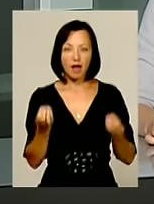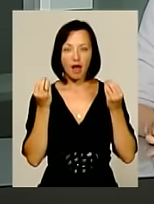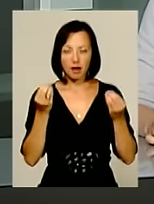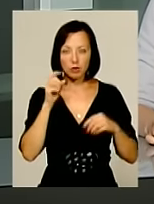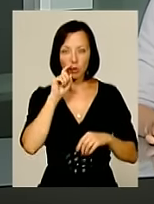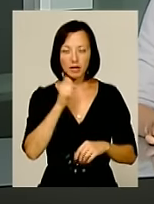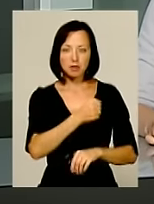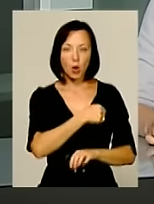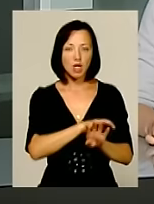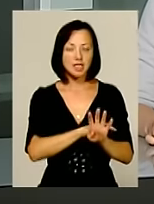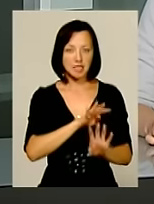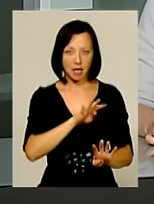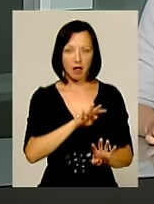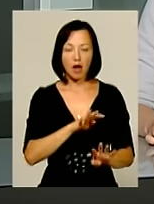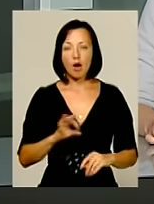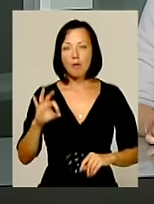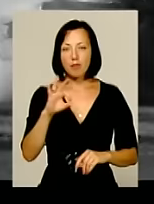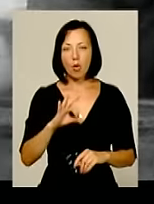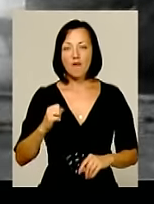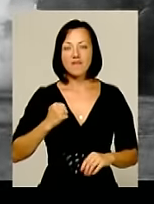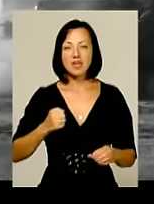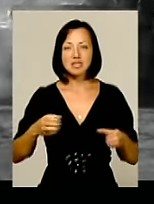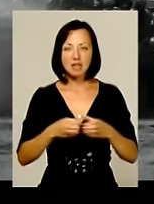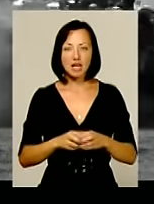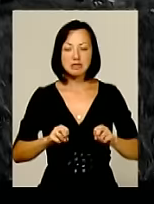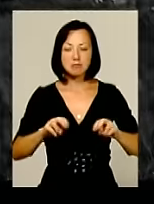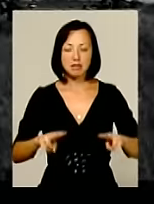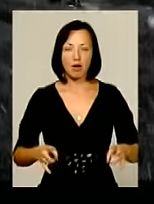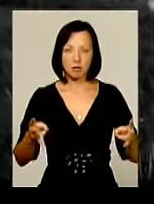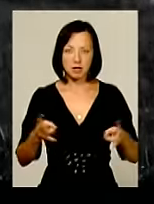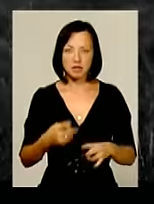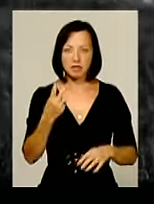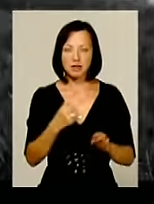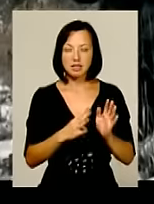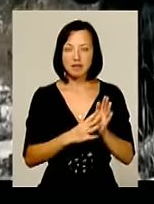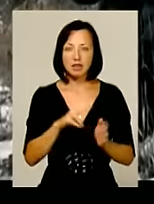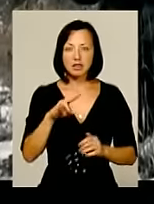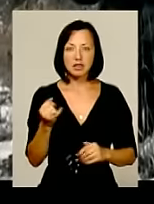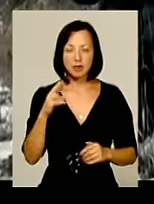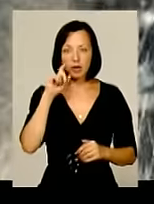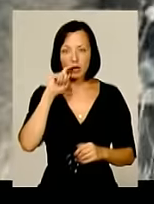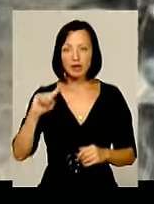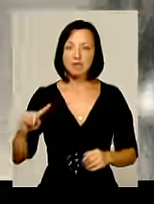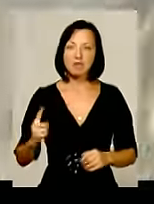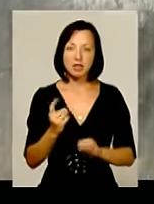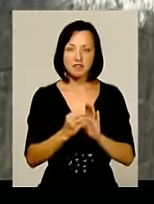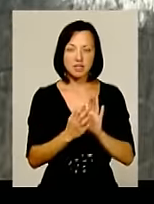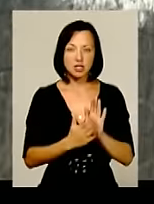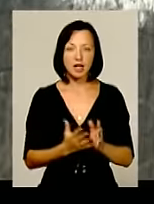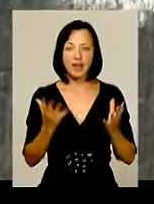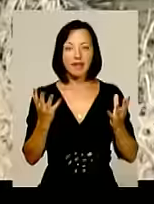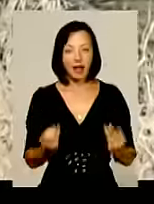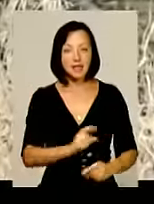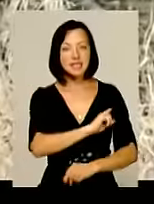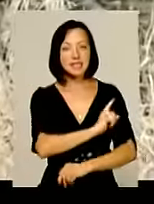українських збройних сил. Йдеться про війська спеціального призначення. 29 липня в Україні вперше відзначають День сил